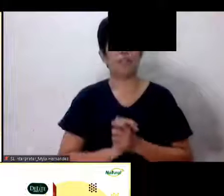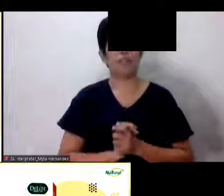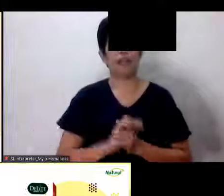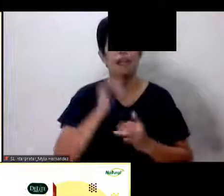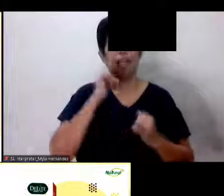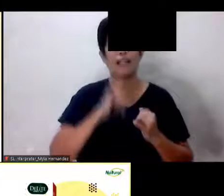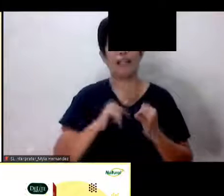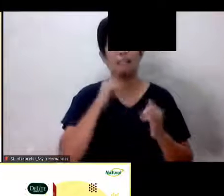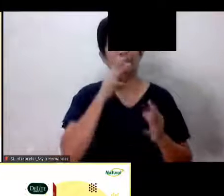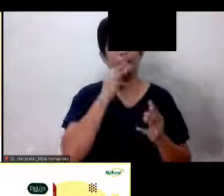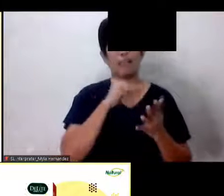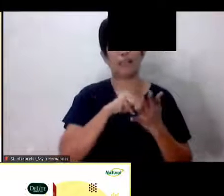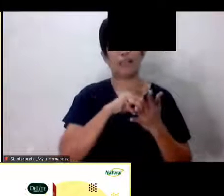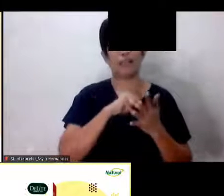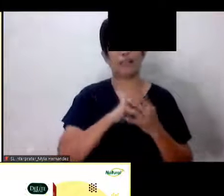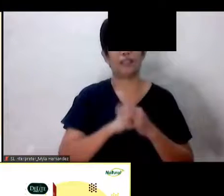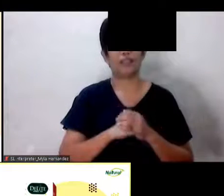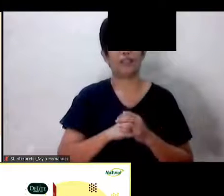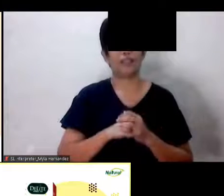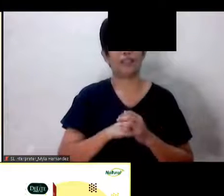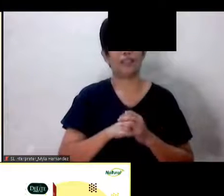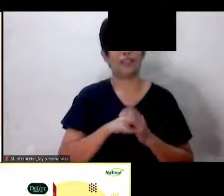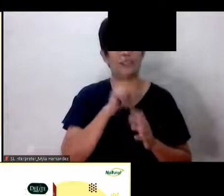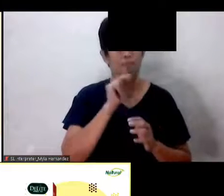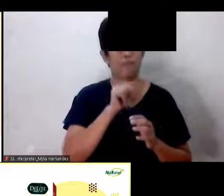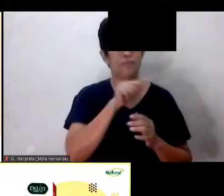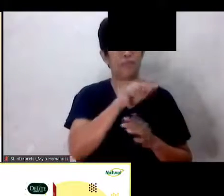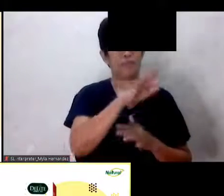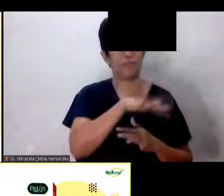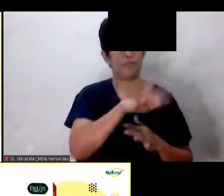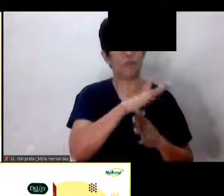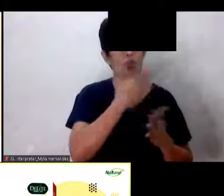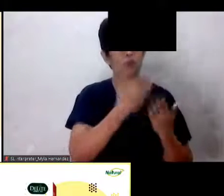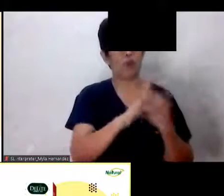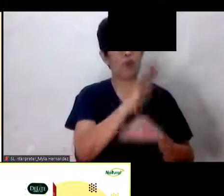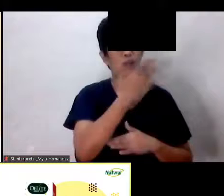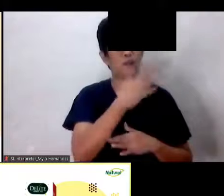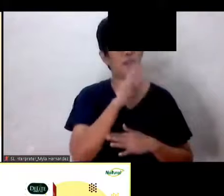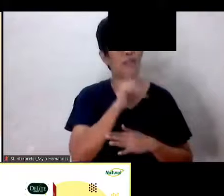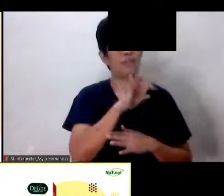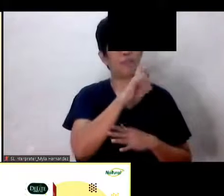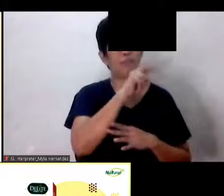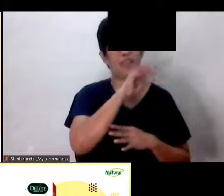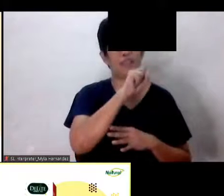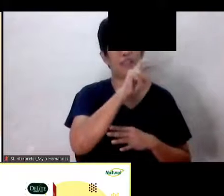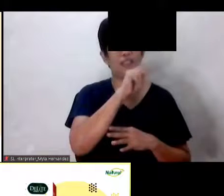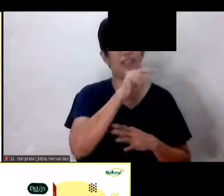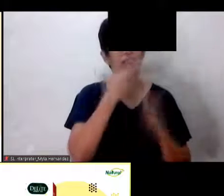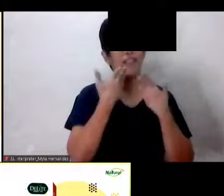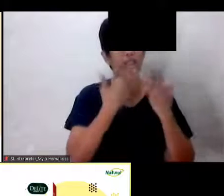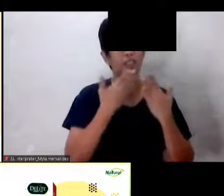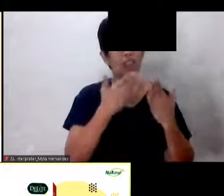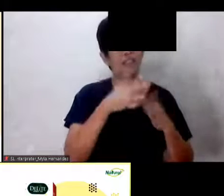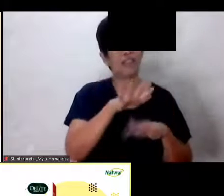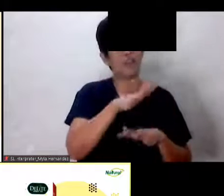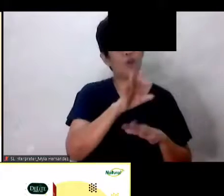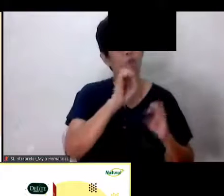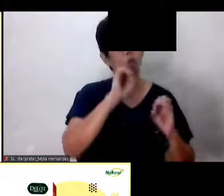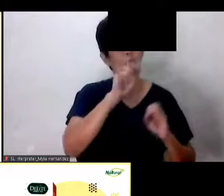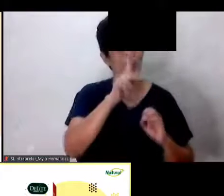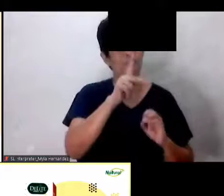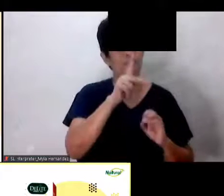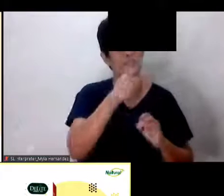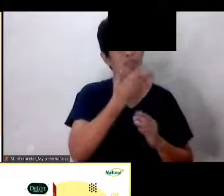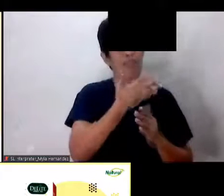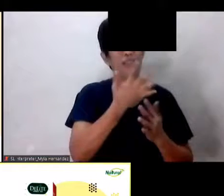two minutes po Yes Last two minutes Kailangan kong ratchadahan ito Good morning Brother Benson Salamat po At medyo okay na po ako